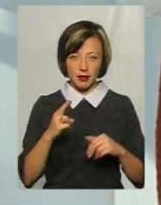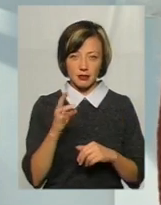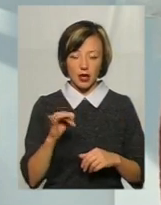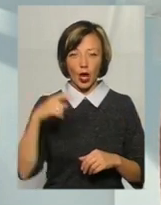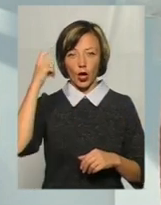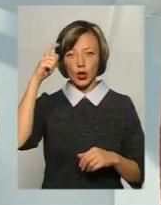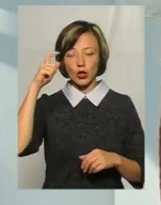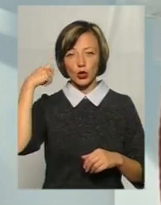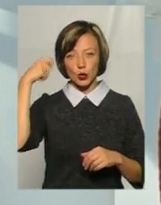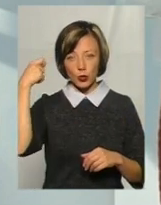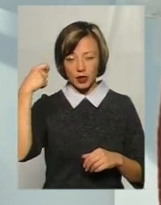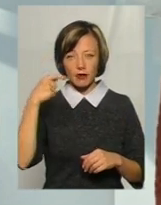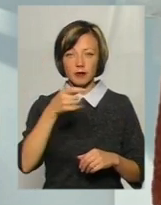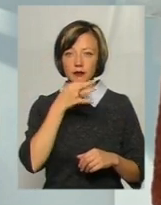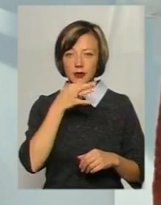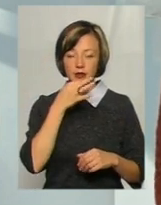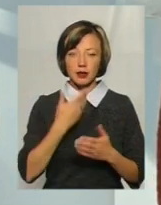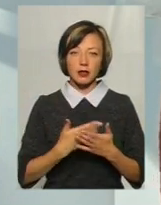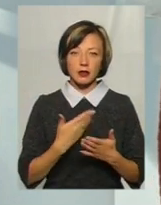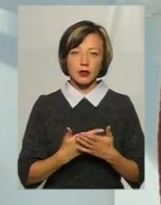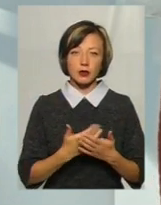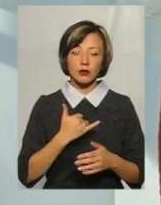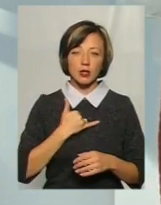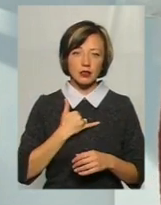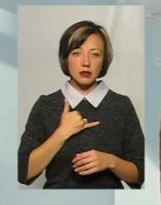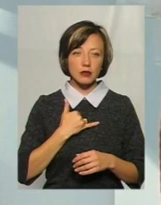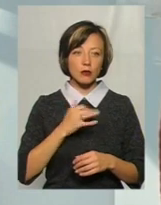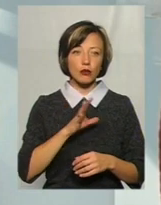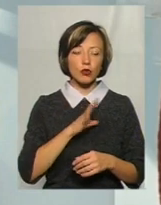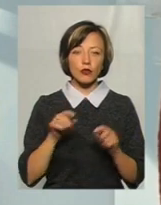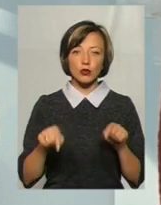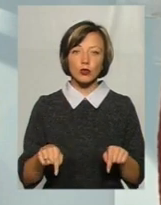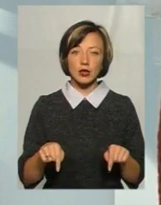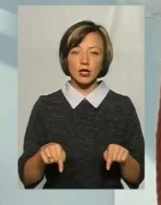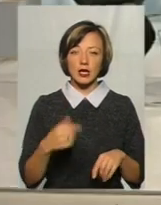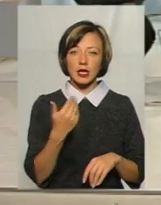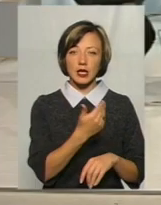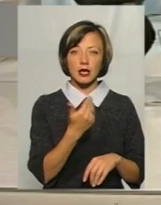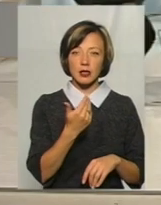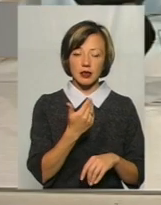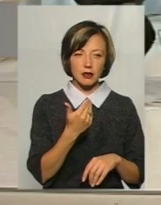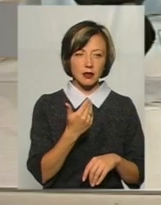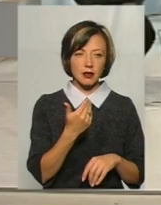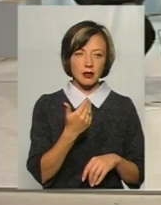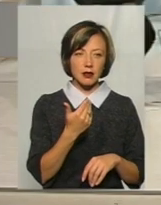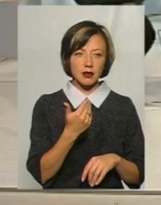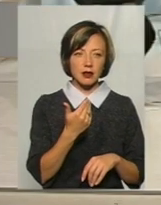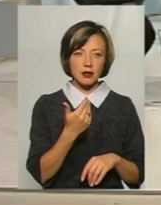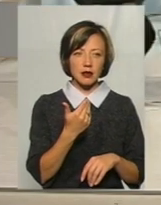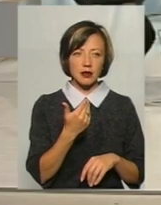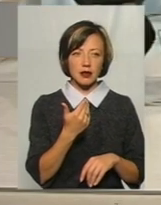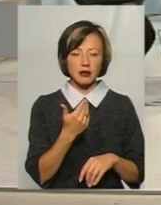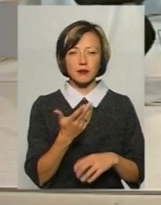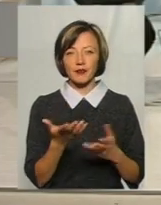Турків приваблюють те, що в нас колись тут був їхній Ейалет. Тобто, з свого роду...